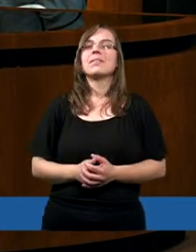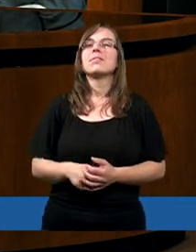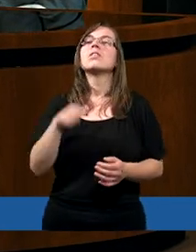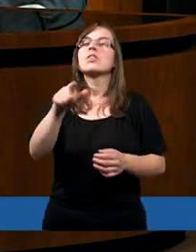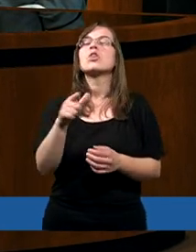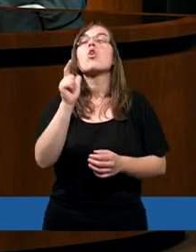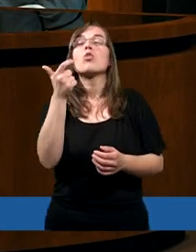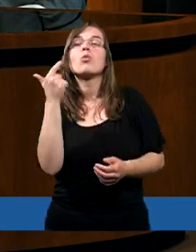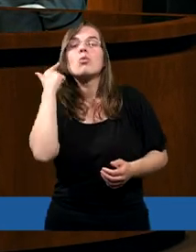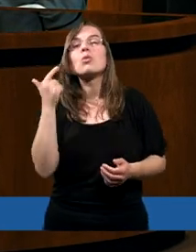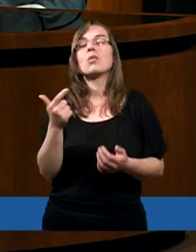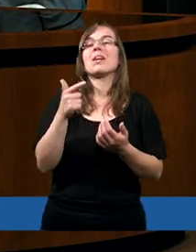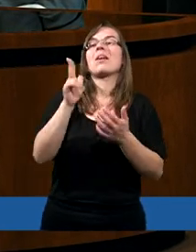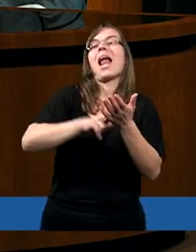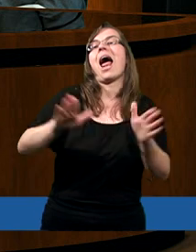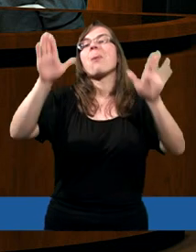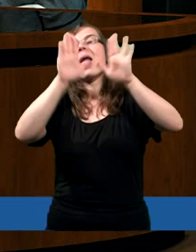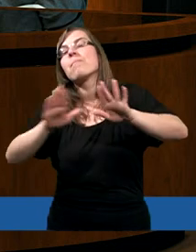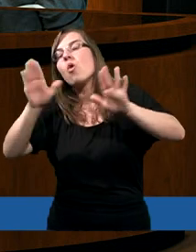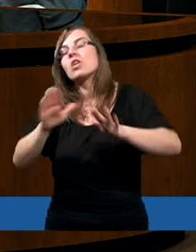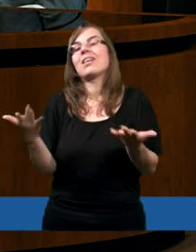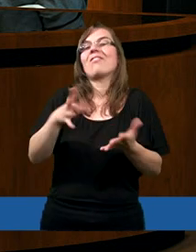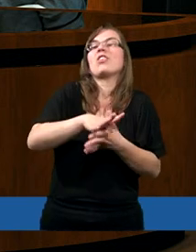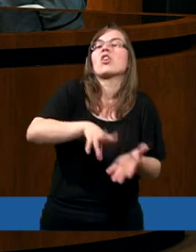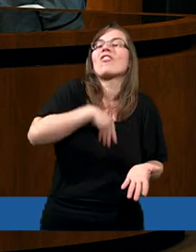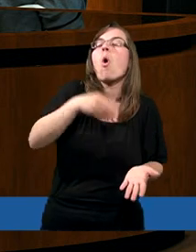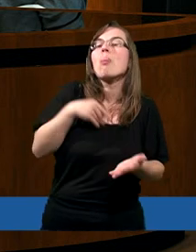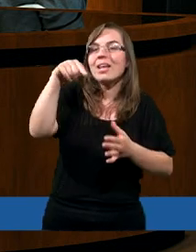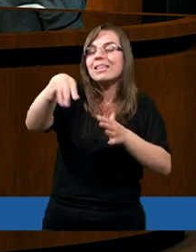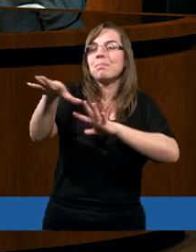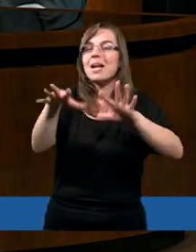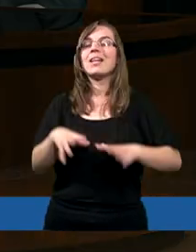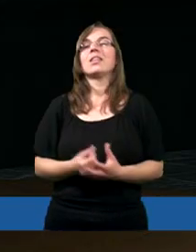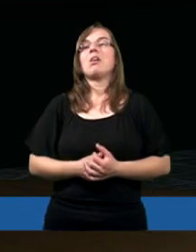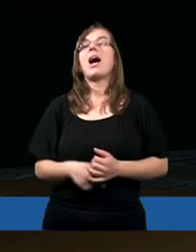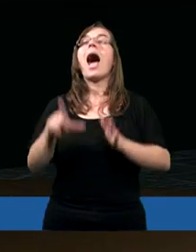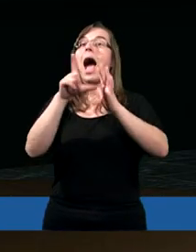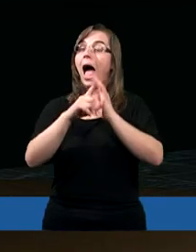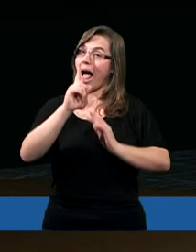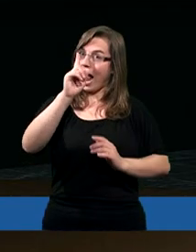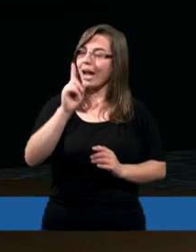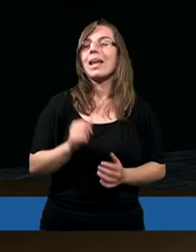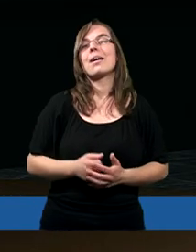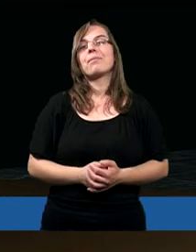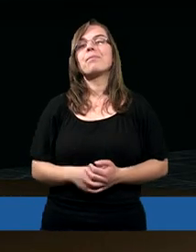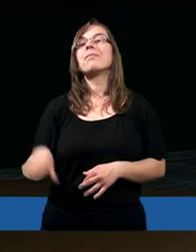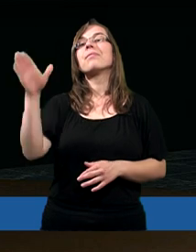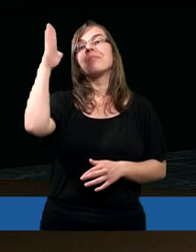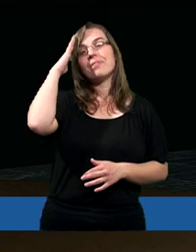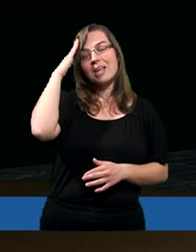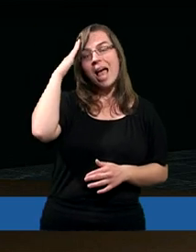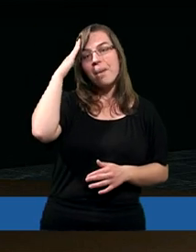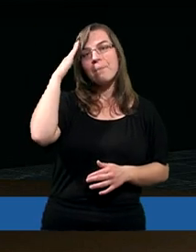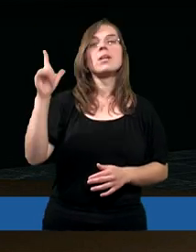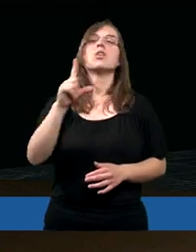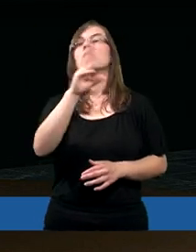Często je słyszeli na nabożeństwach, w świątyni. Ale wiemy,